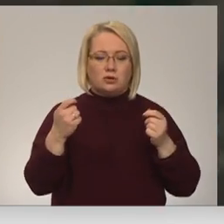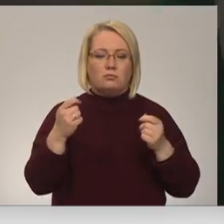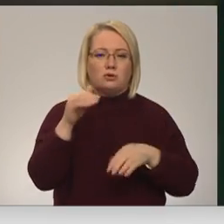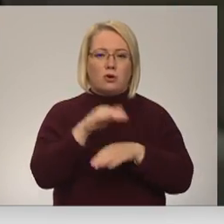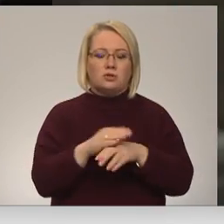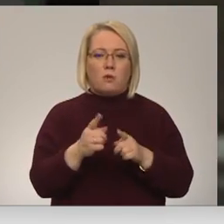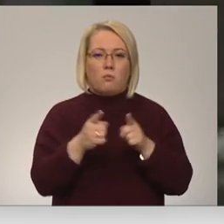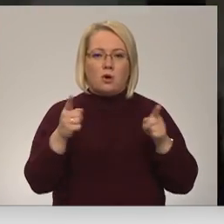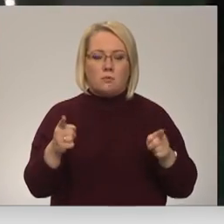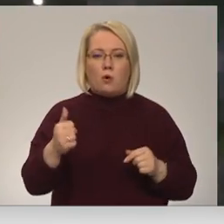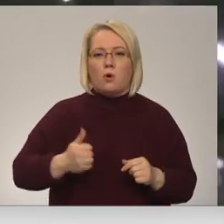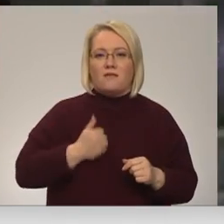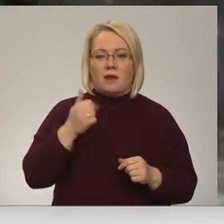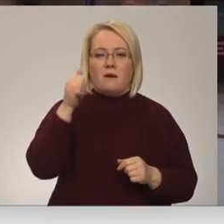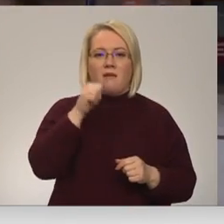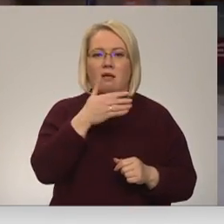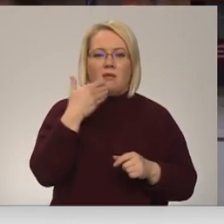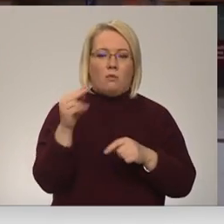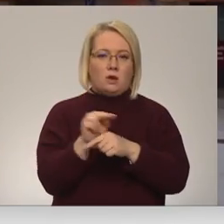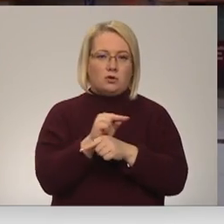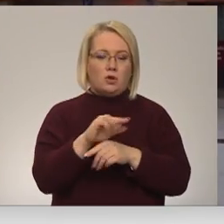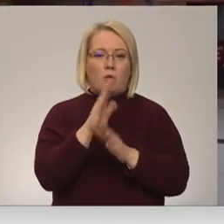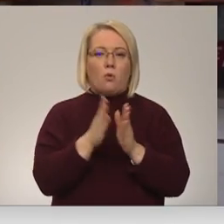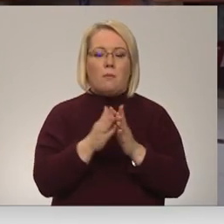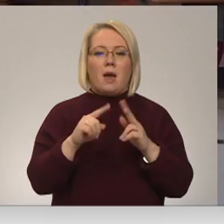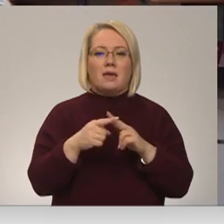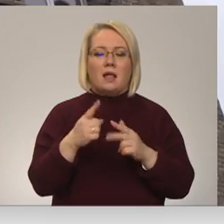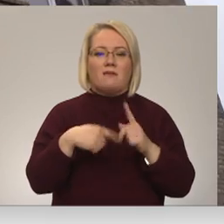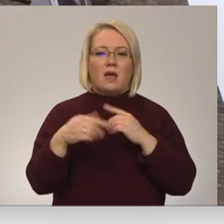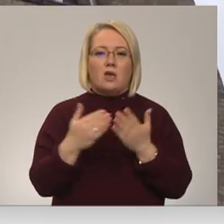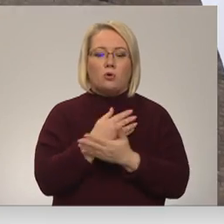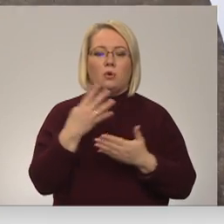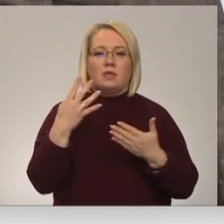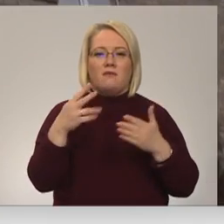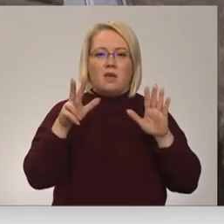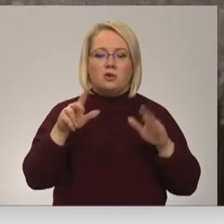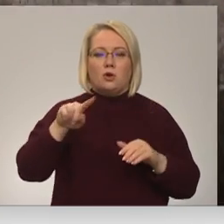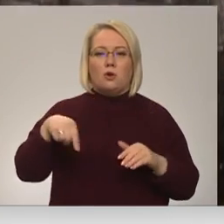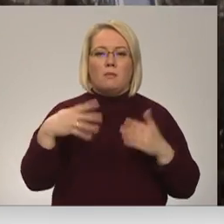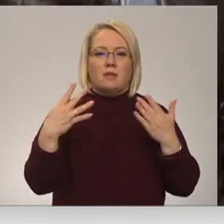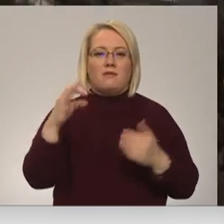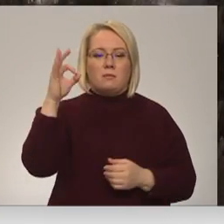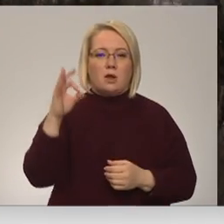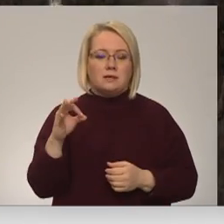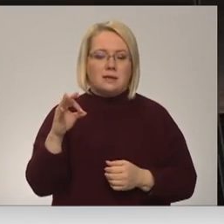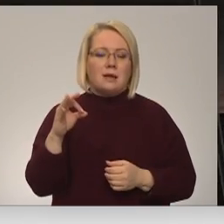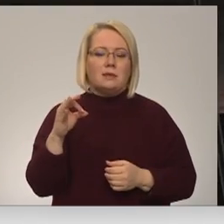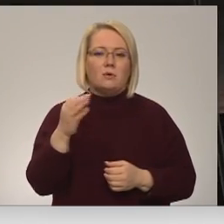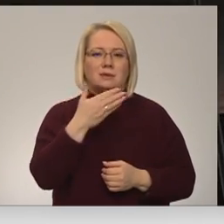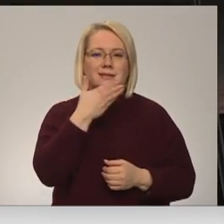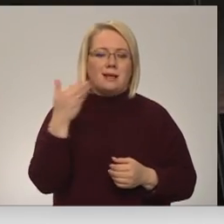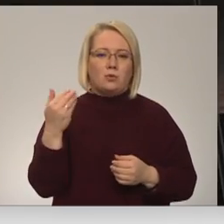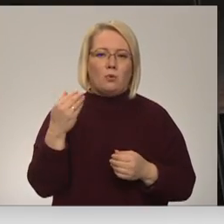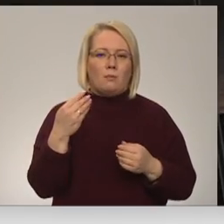kur uzņēmums vēl nav pārspējas rekonstruēt. Kopumā jelga vārķaunot 98,9% siltumtīkla. Uz